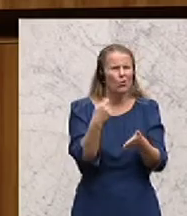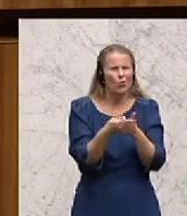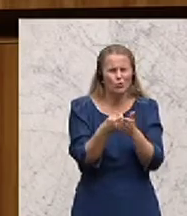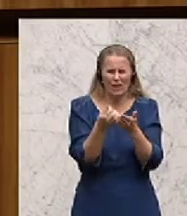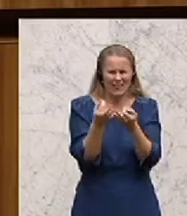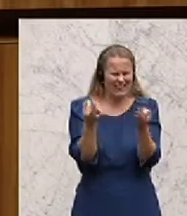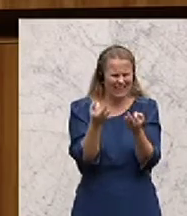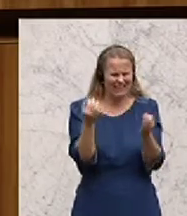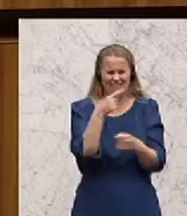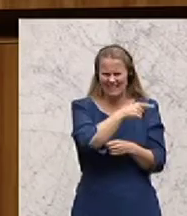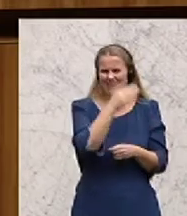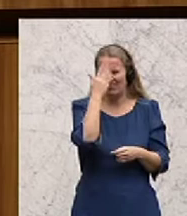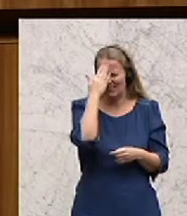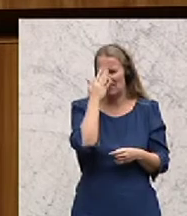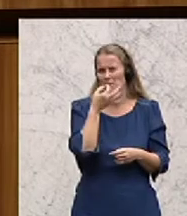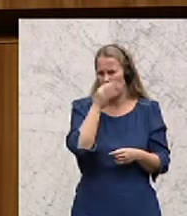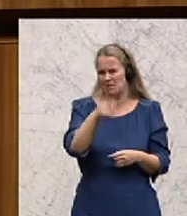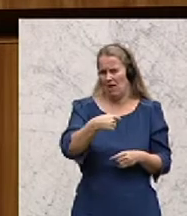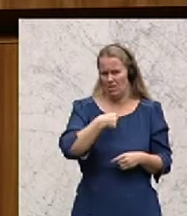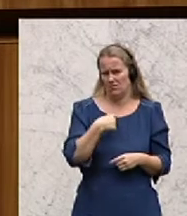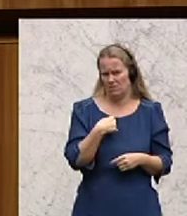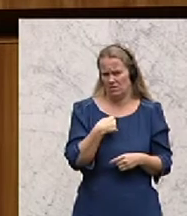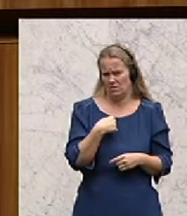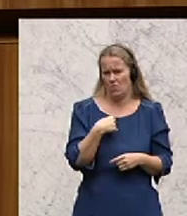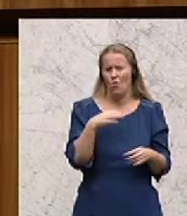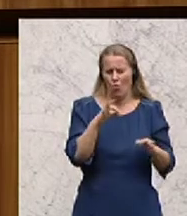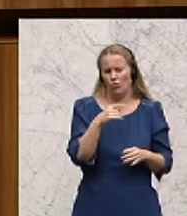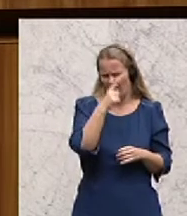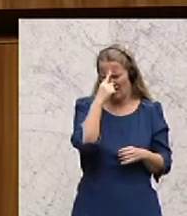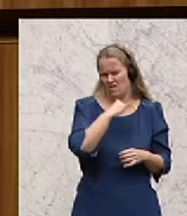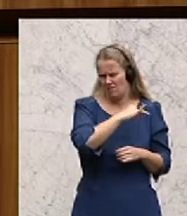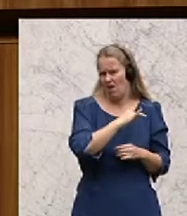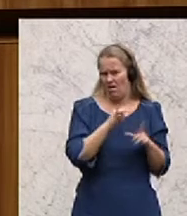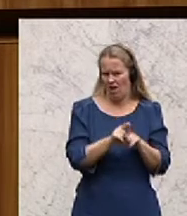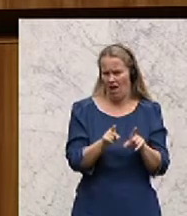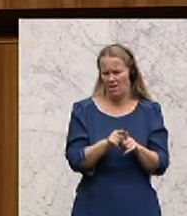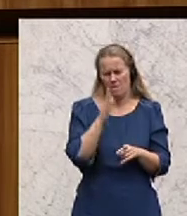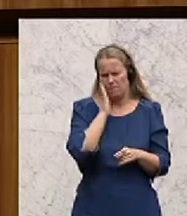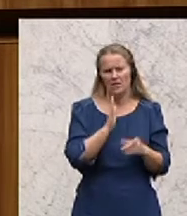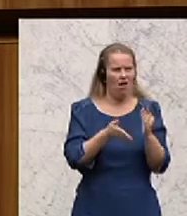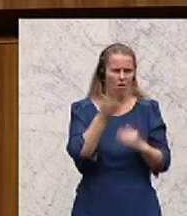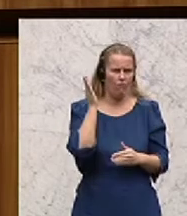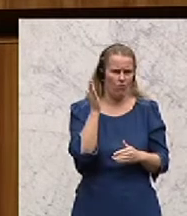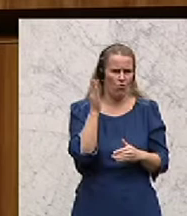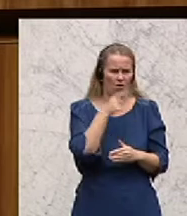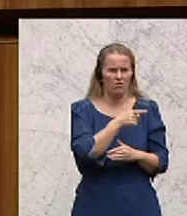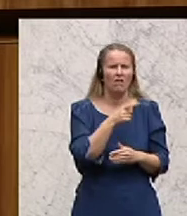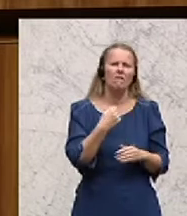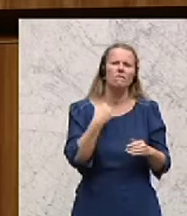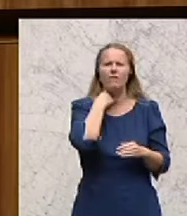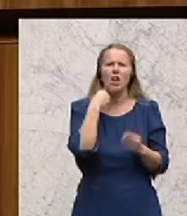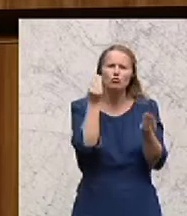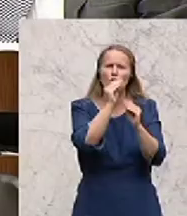nämlich gar nichts, und das wissen Sie besser als ich, oder zumindest genauso gut wie ich. Also bitte hören wir auf, in dem Zusammenhang mit